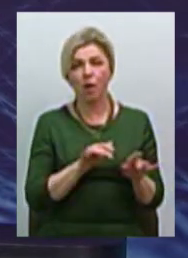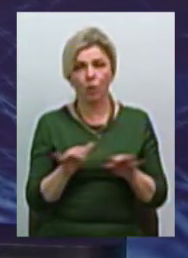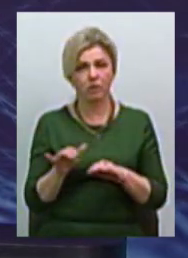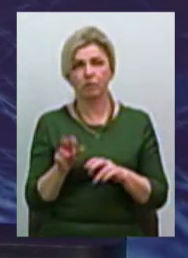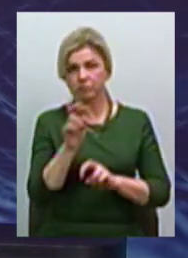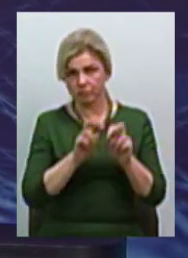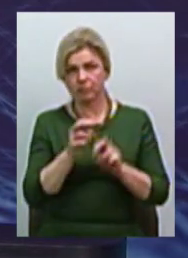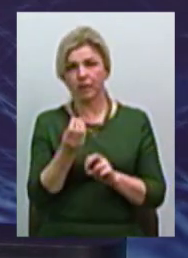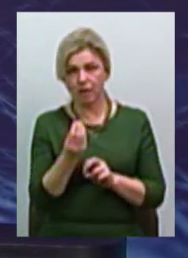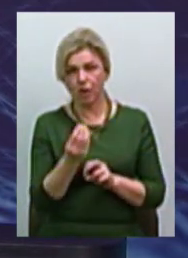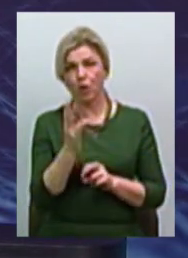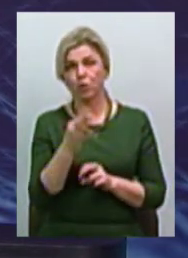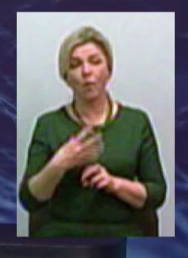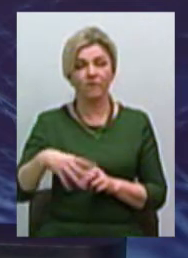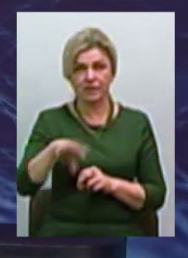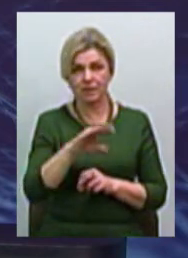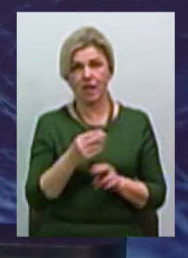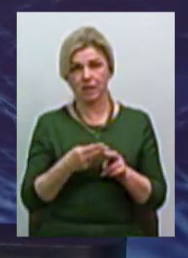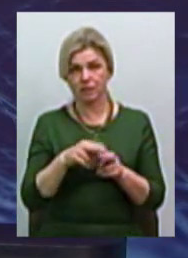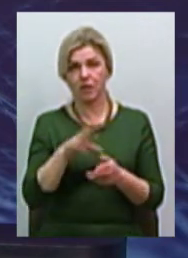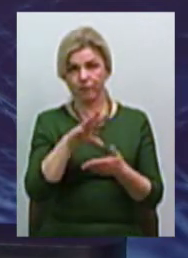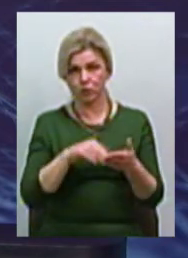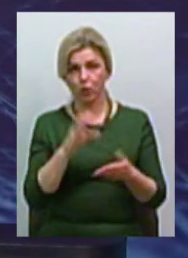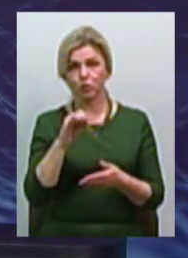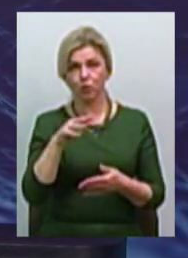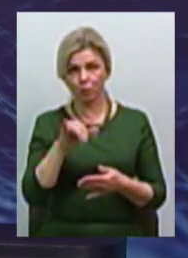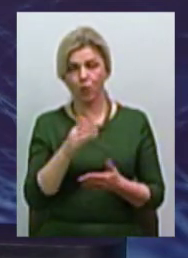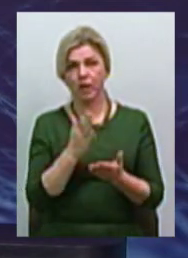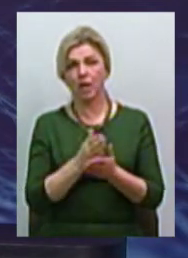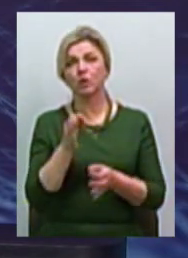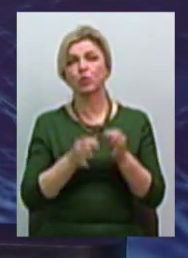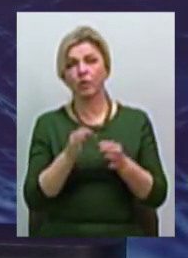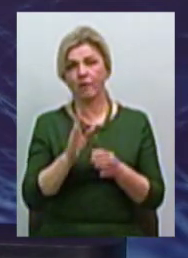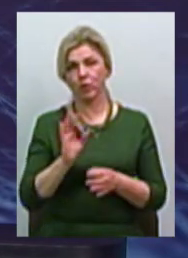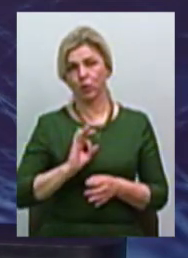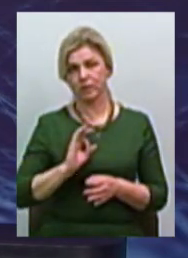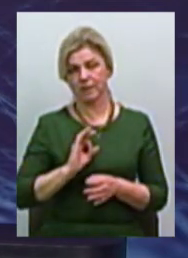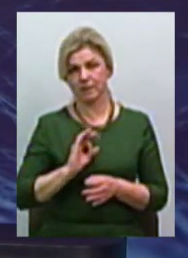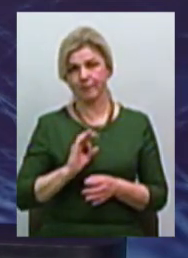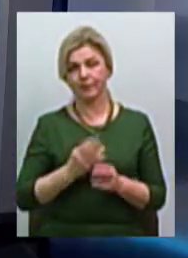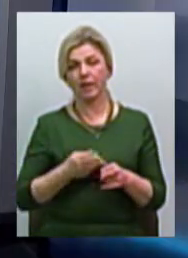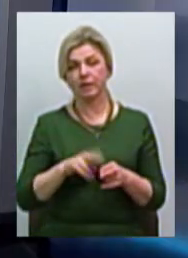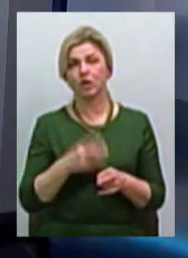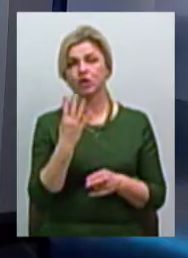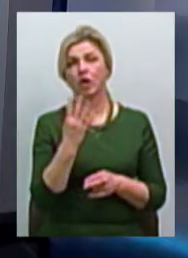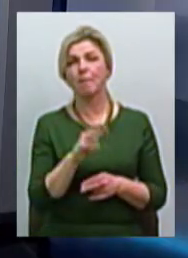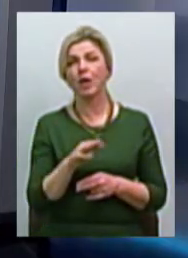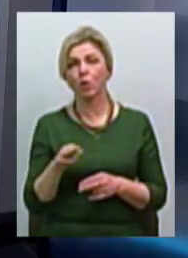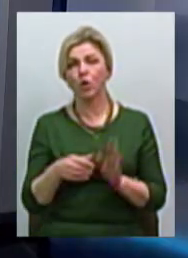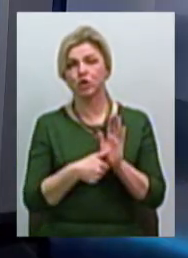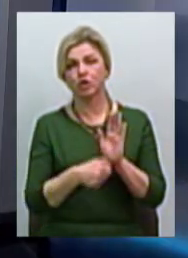разом з цим всі, ну, на всю цю суму є виконавчі провадження в юстиції. Це на даний момент 4 мільйони